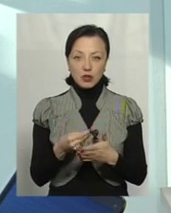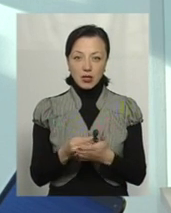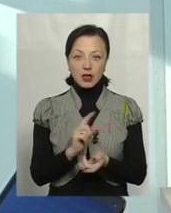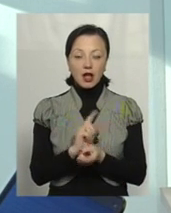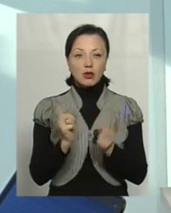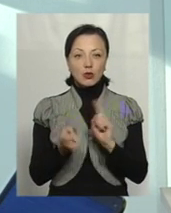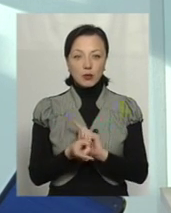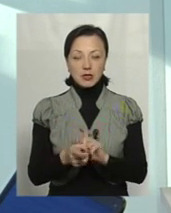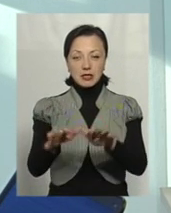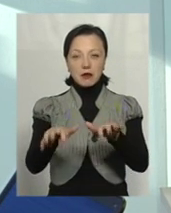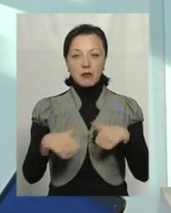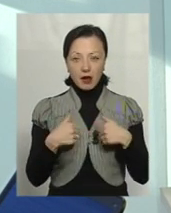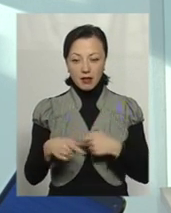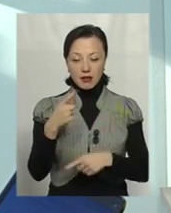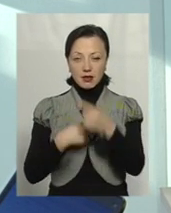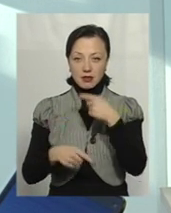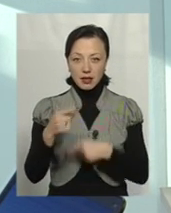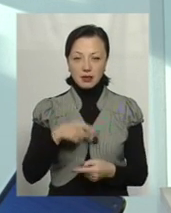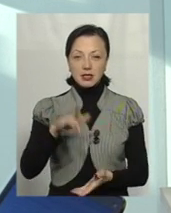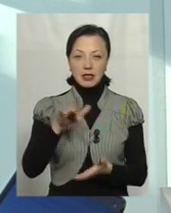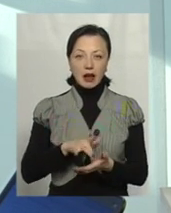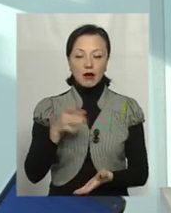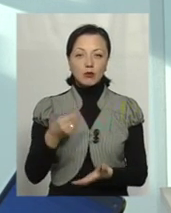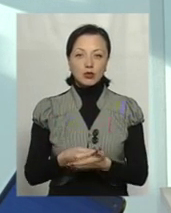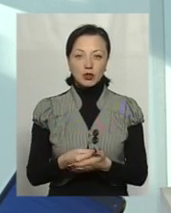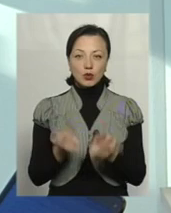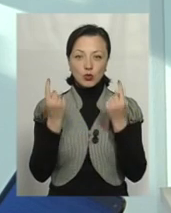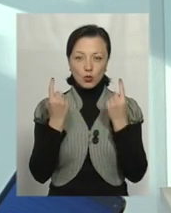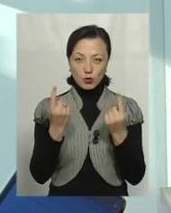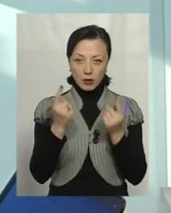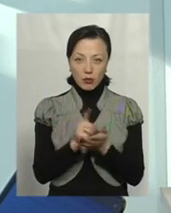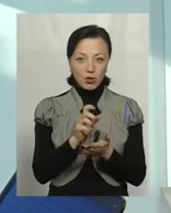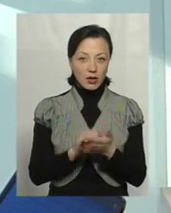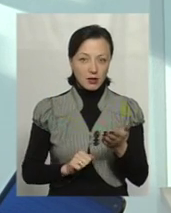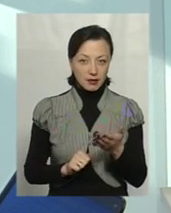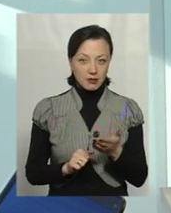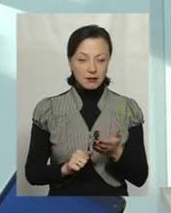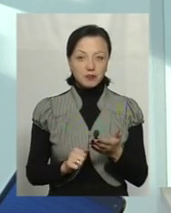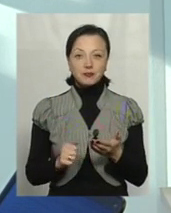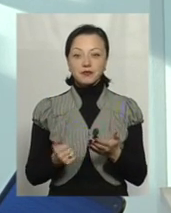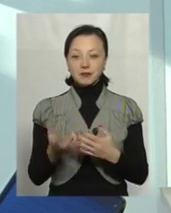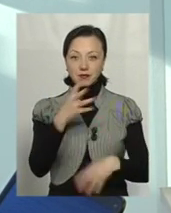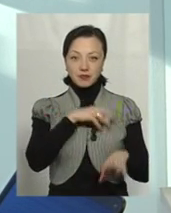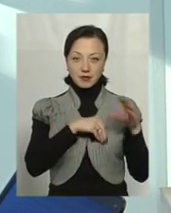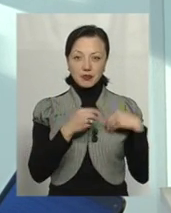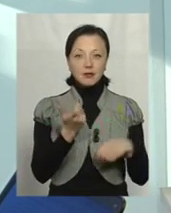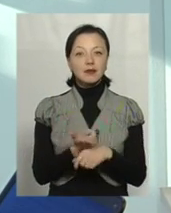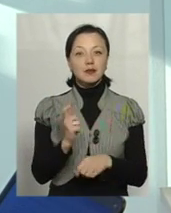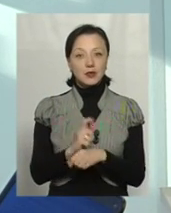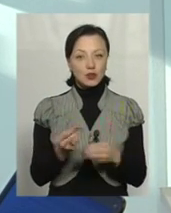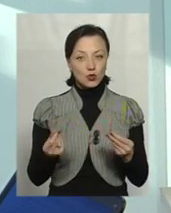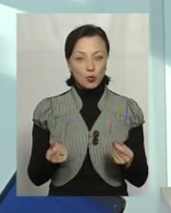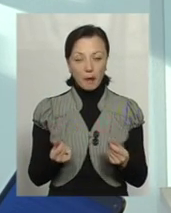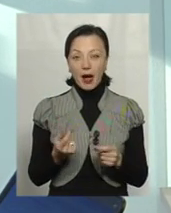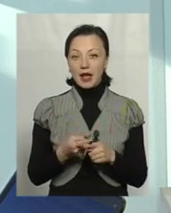натомість забирають назад в центральний бюджет крупні податки, які приносять набагато більші суми.